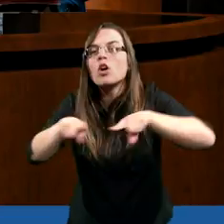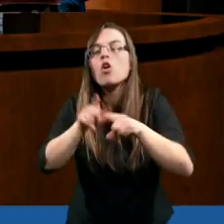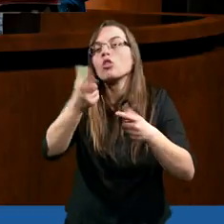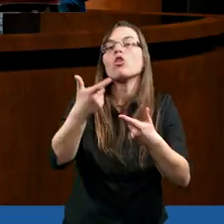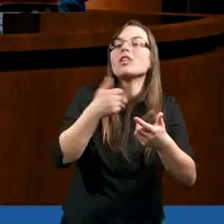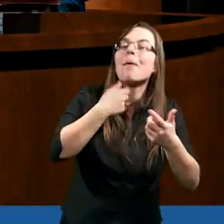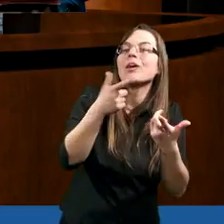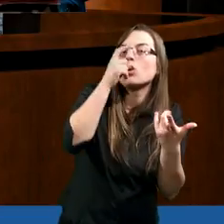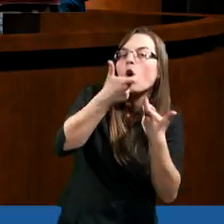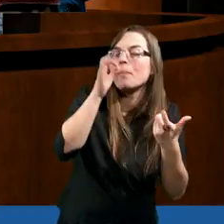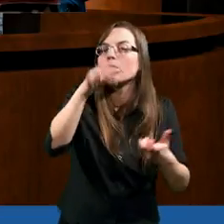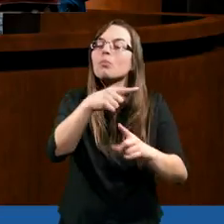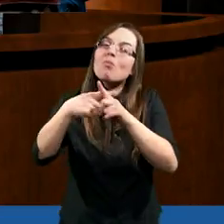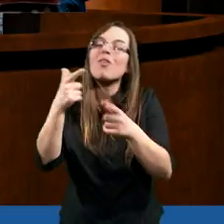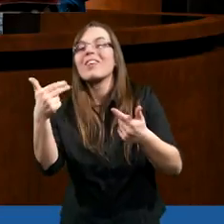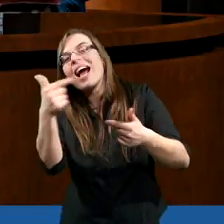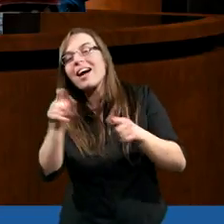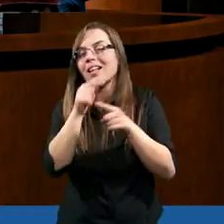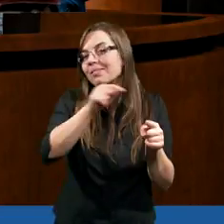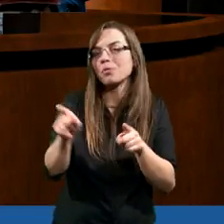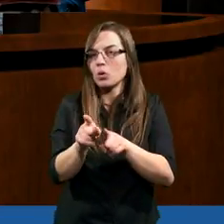tego wynik pozytywny. Dziękuję.